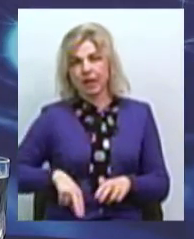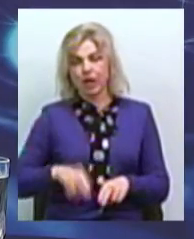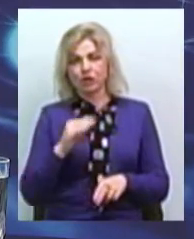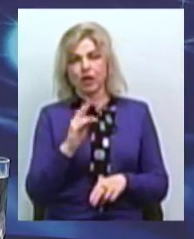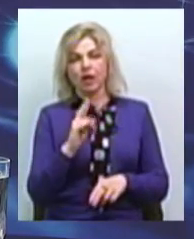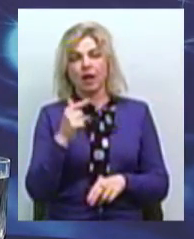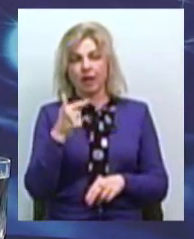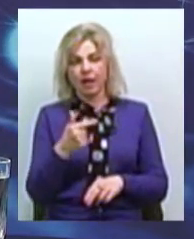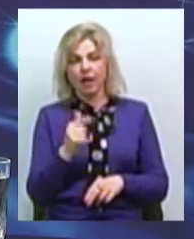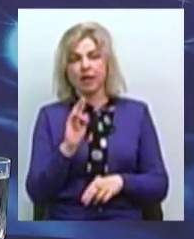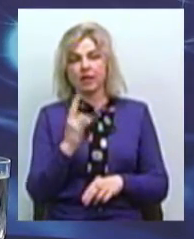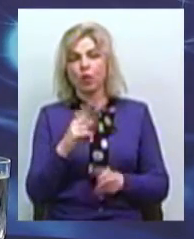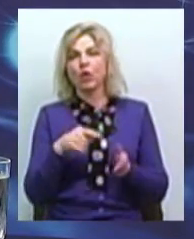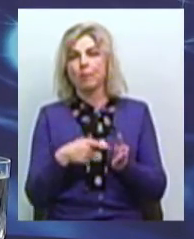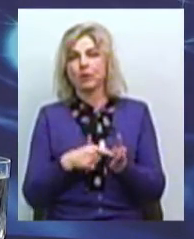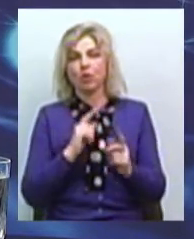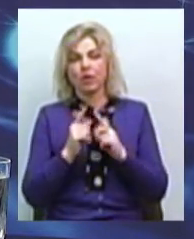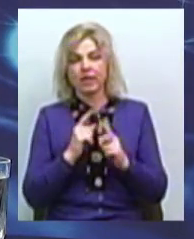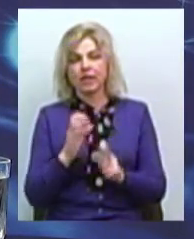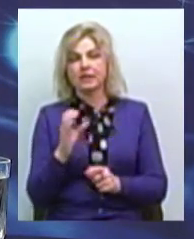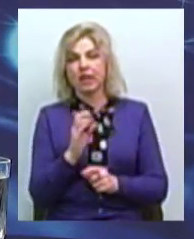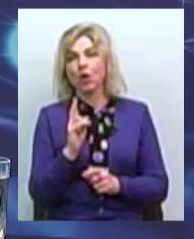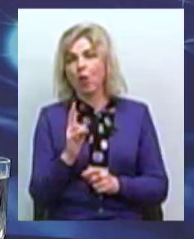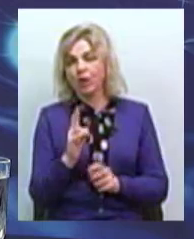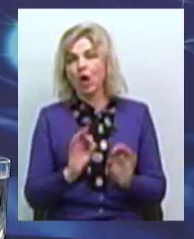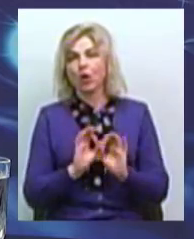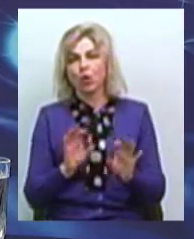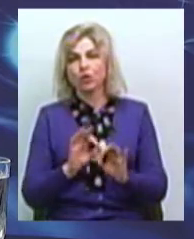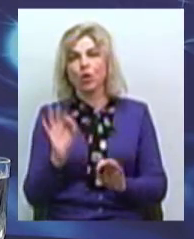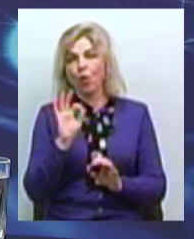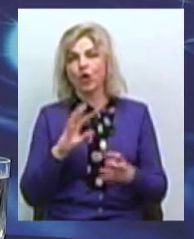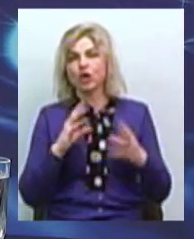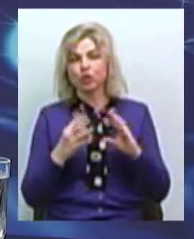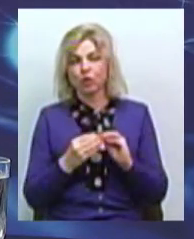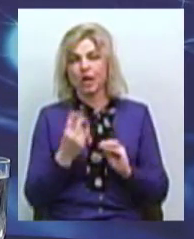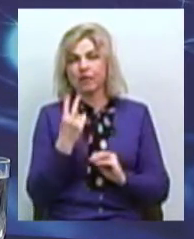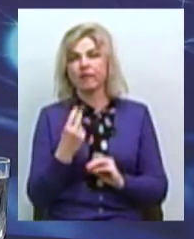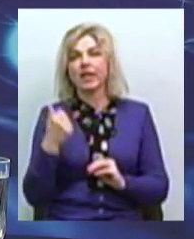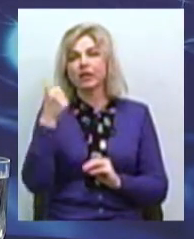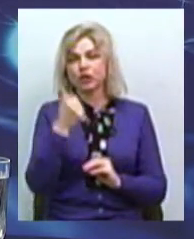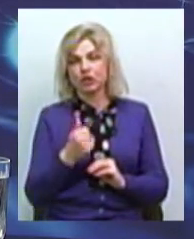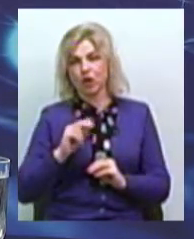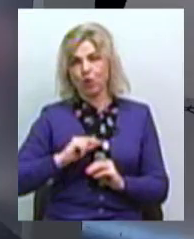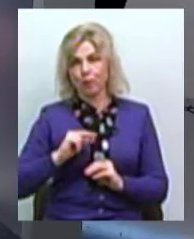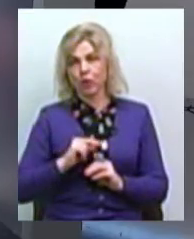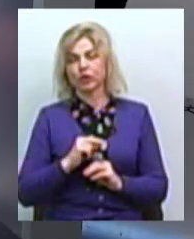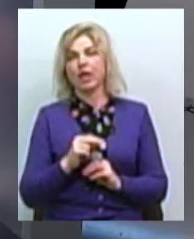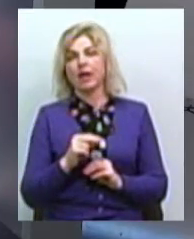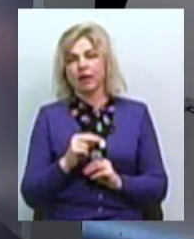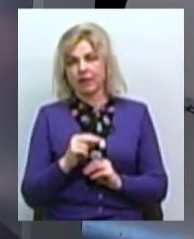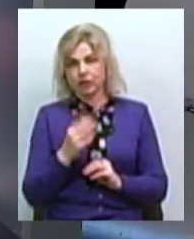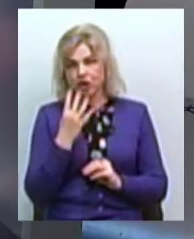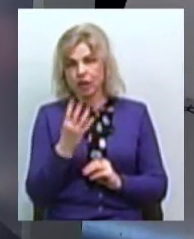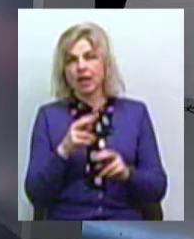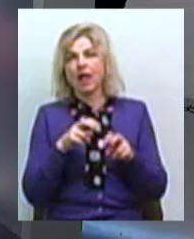господарства Миколаївської міської ради Сергій Корінєв розповіли про результати двотижневої роботи фахівців «Чотирилапи Україна» в